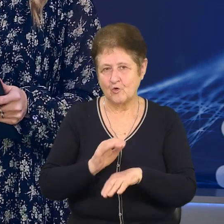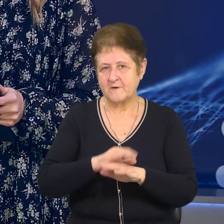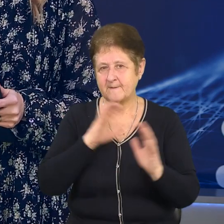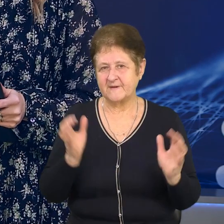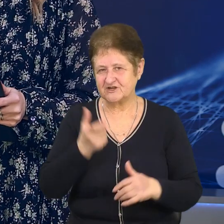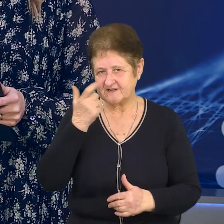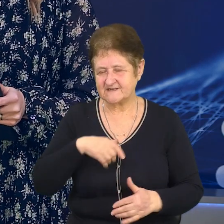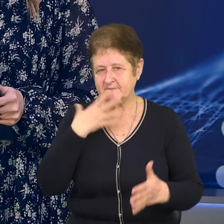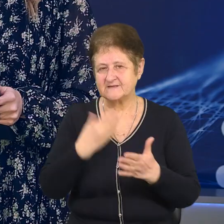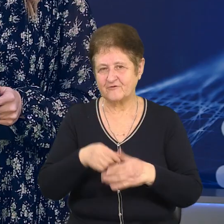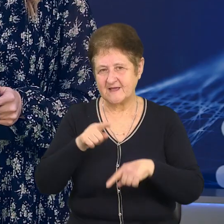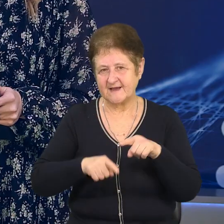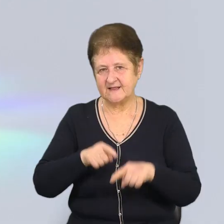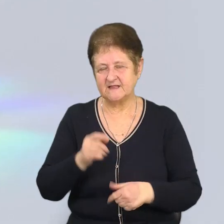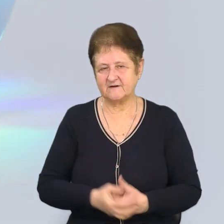себе і своїх рівних.